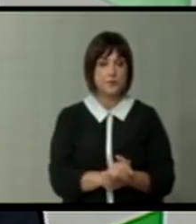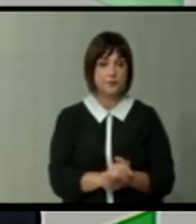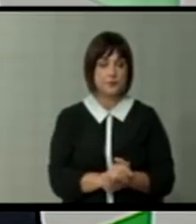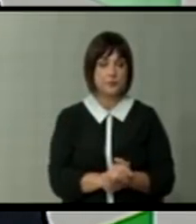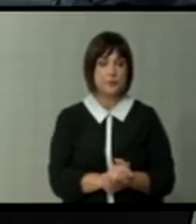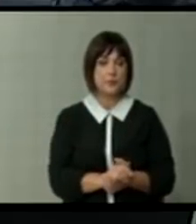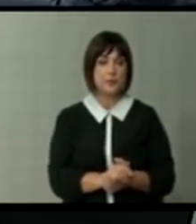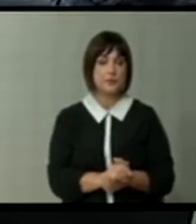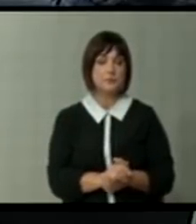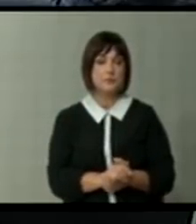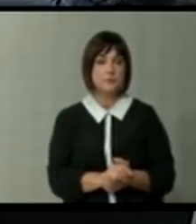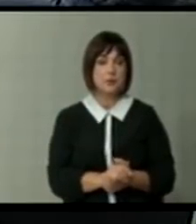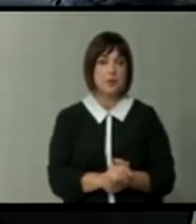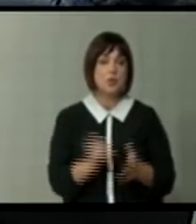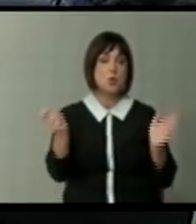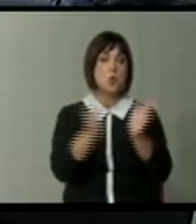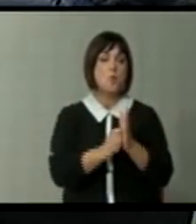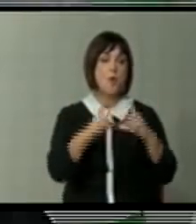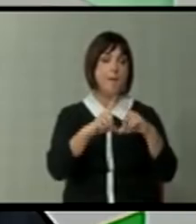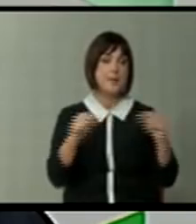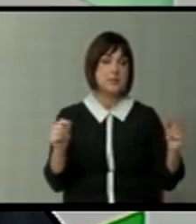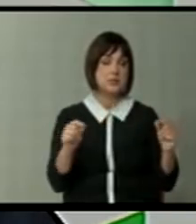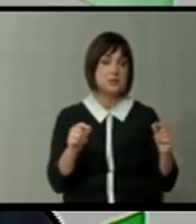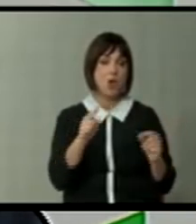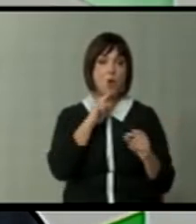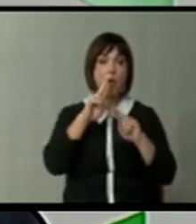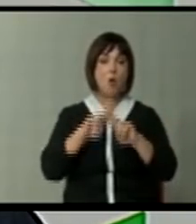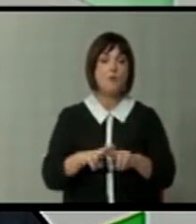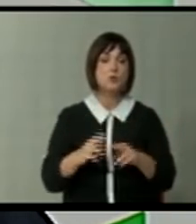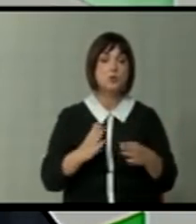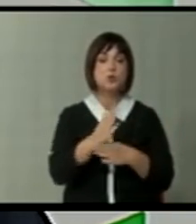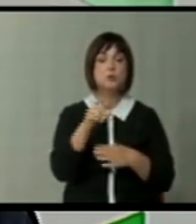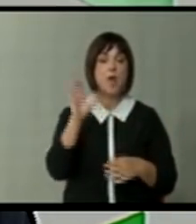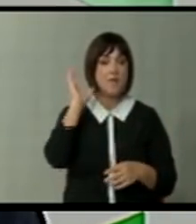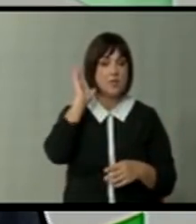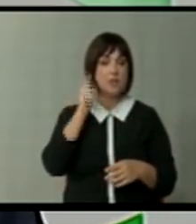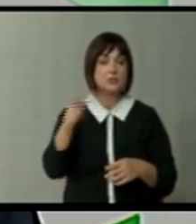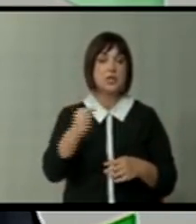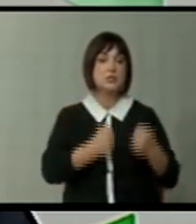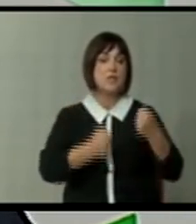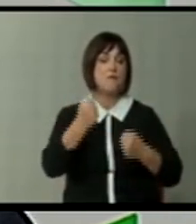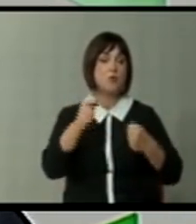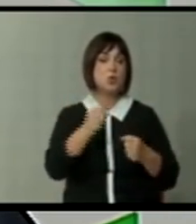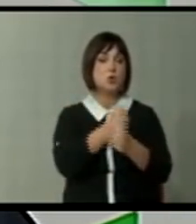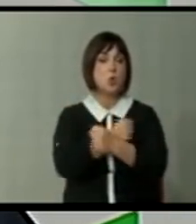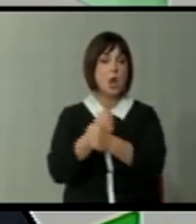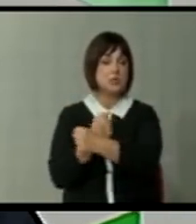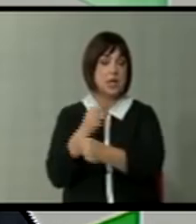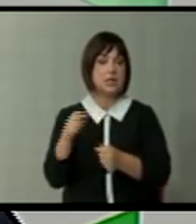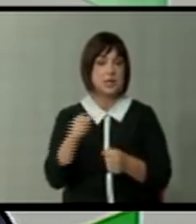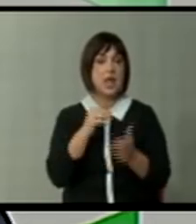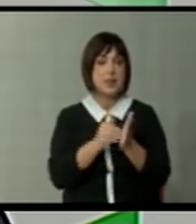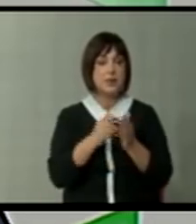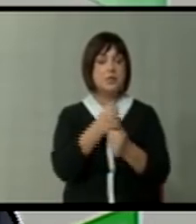А милион други? За купување на Мерседесот. Кој остана во служба на владата. Се вози и Зоран Зајев кое не го. Треба ли и Зоран Зајев сега да го